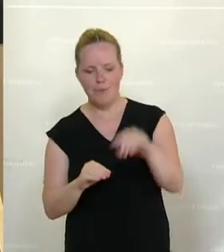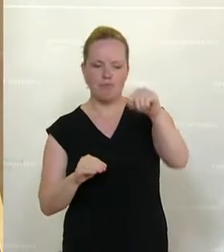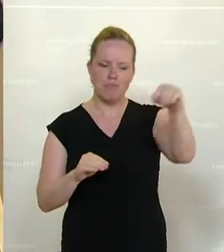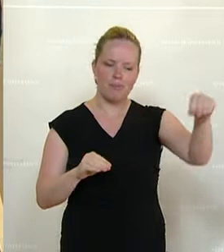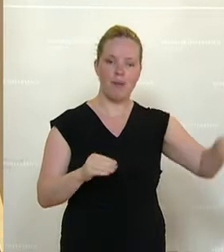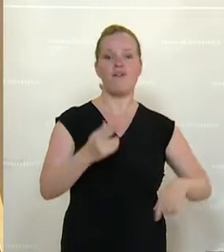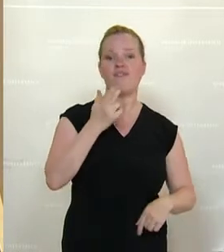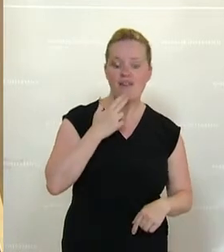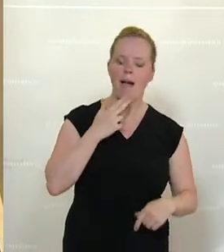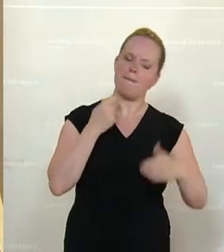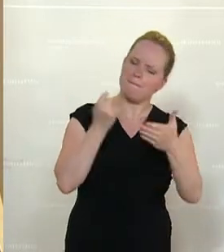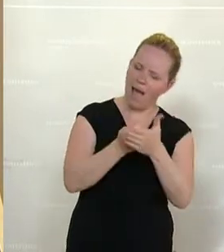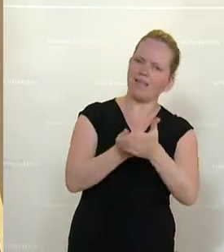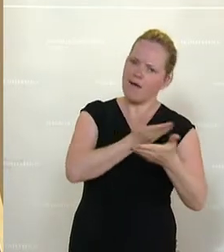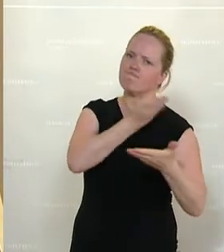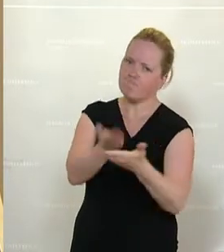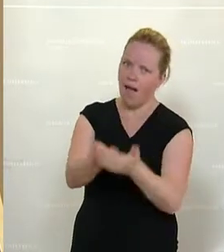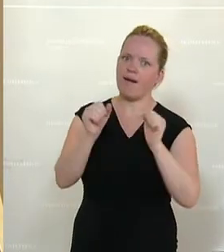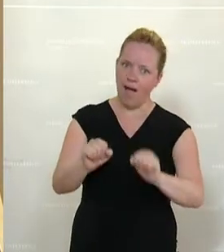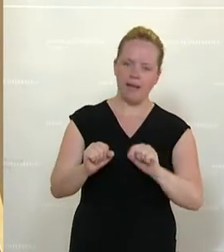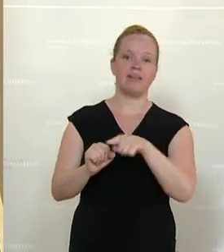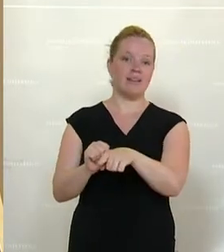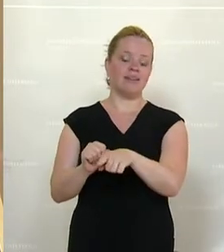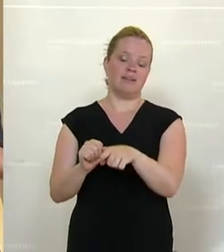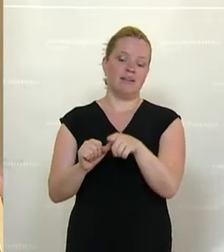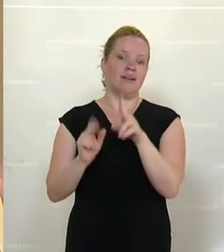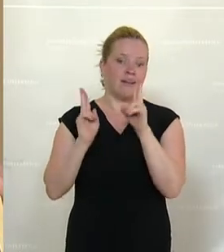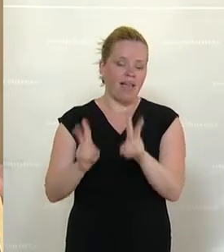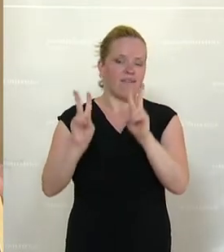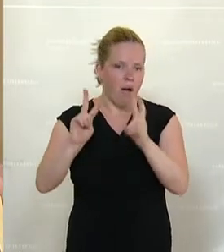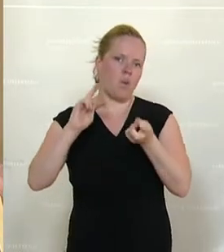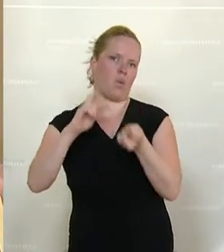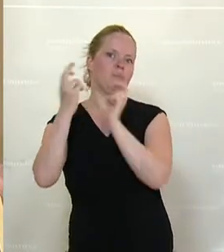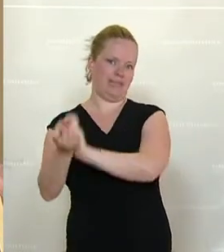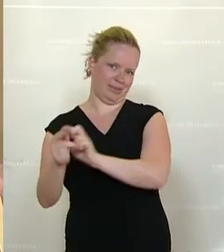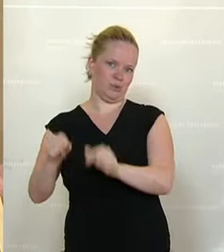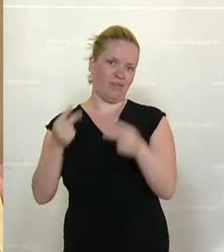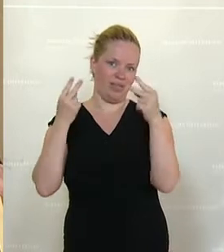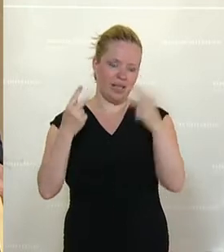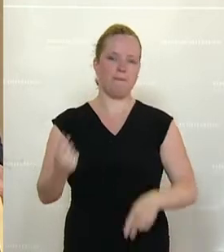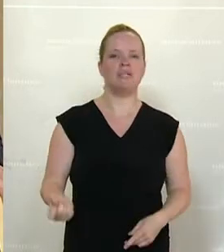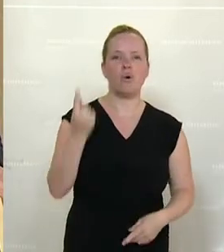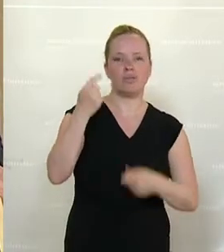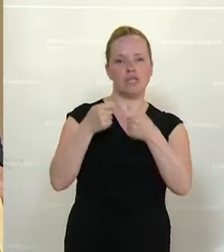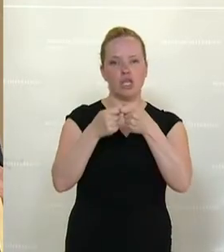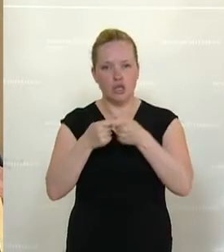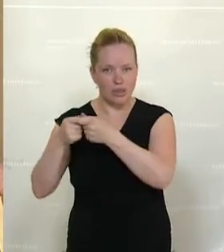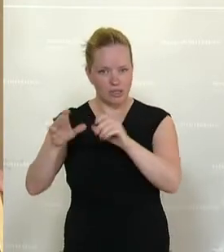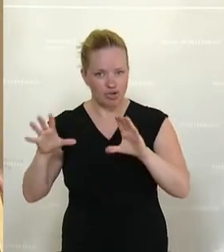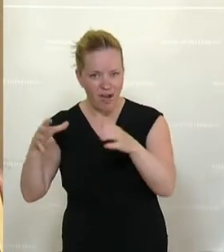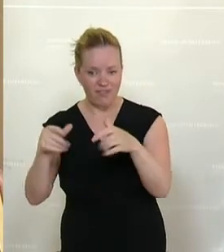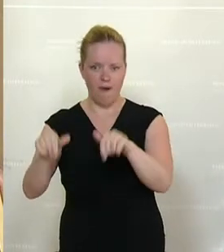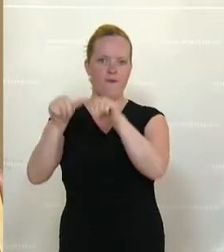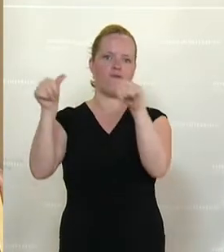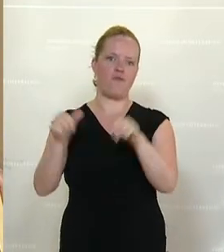hier einen Beitrag leisten können, dass wir hier dieses auch in die Umsetzung bringen. Und gerade die Genossenschaft ist eine Form, wo